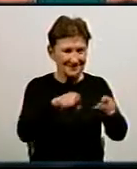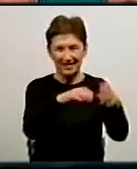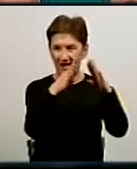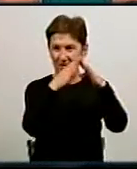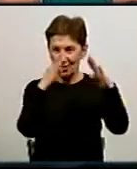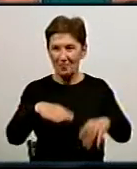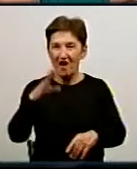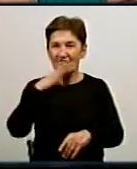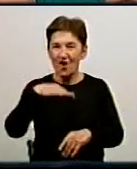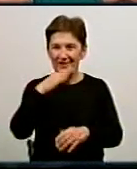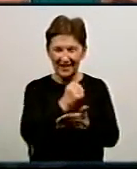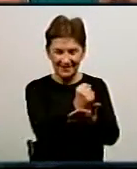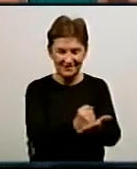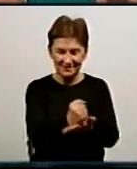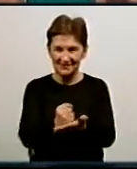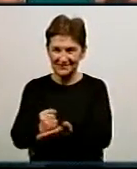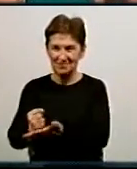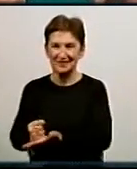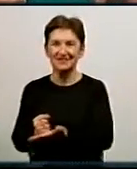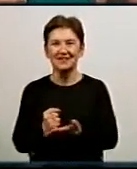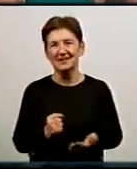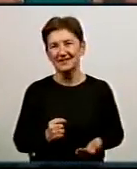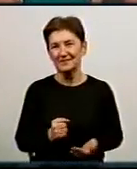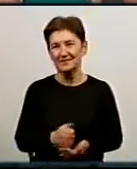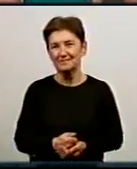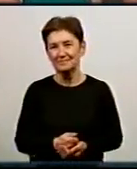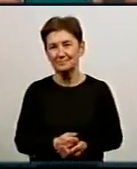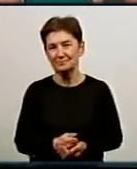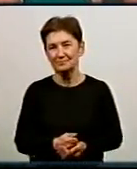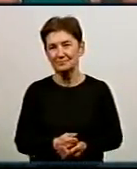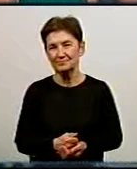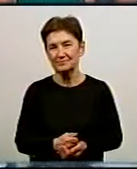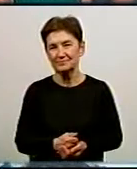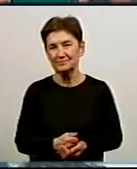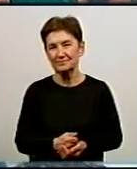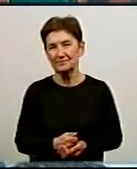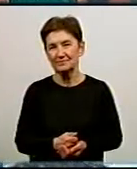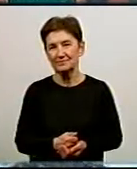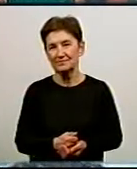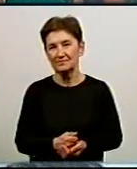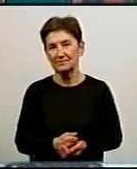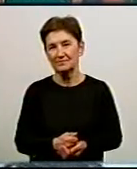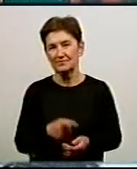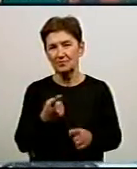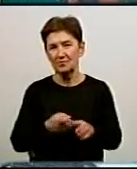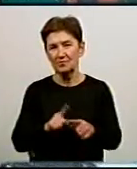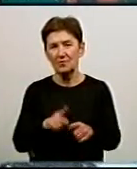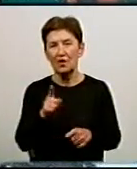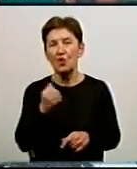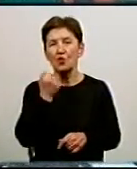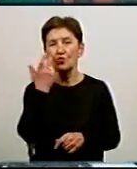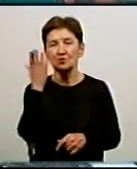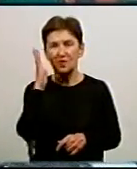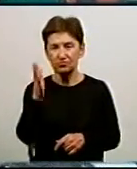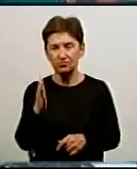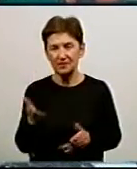тече вода, бігав, набрав в ванну. Та і все. Ось таке діло. мене, якась котина, напувати буде. коли напувати,